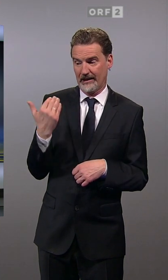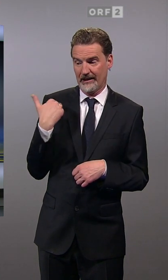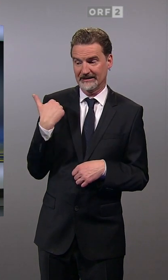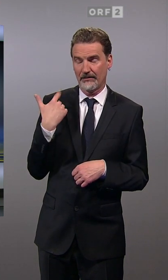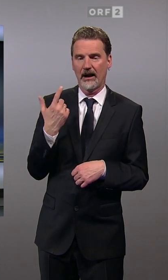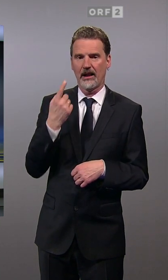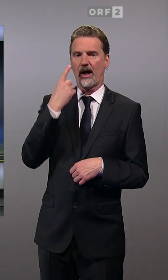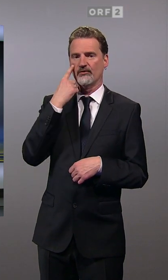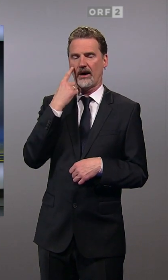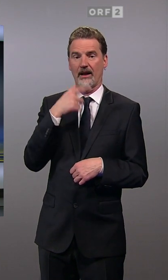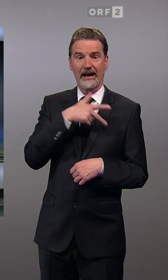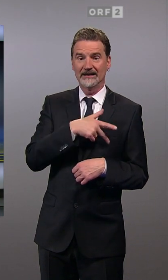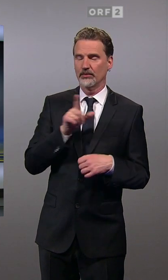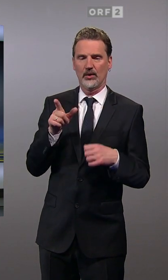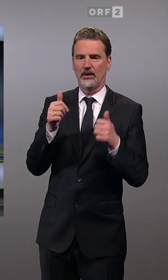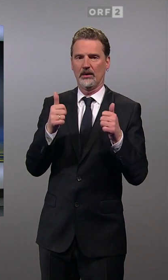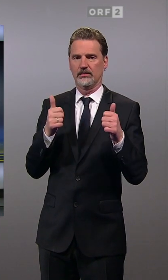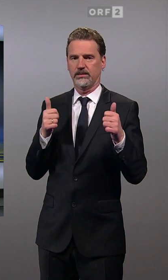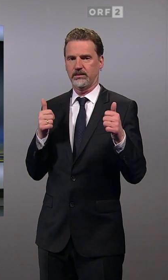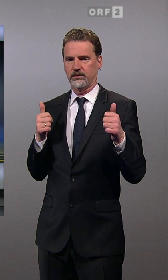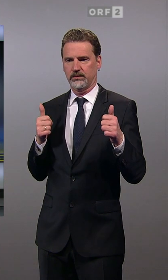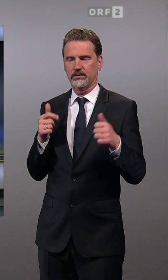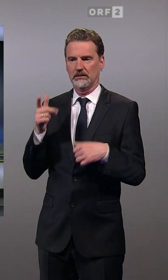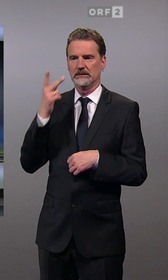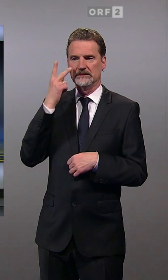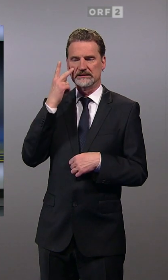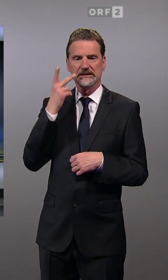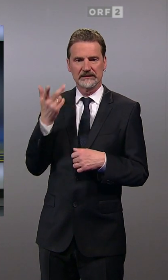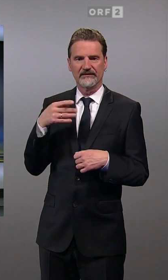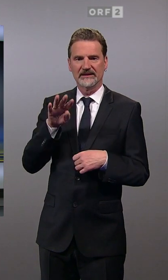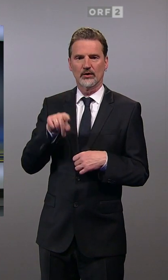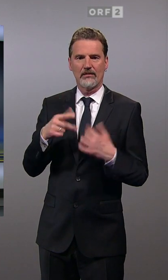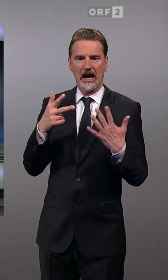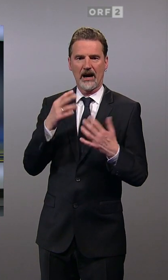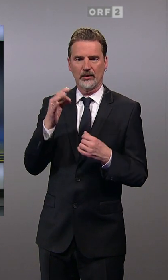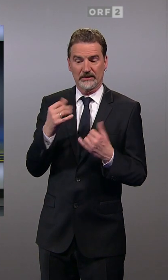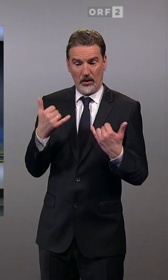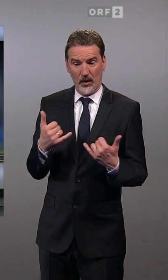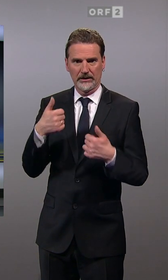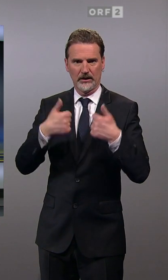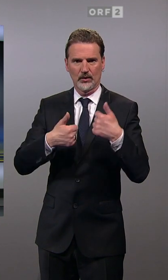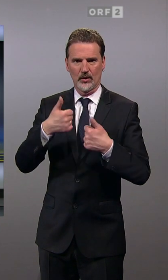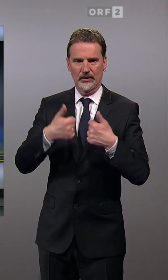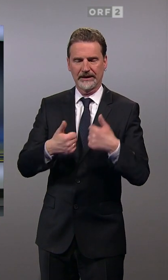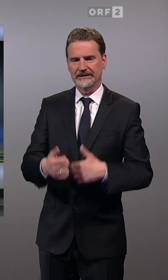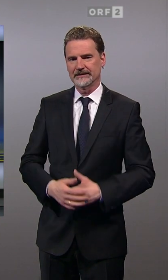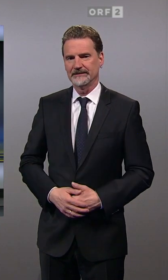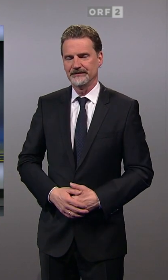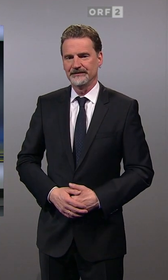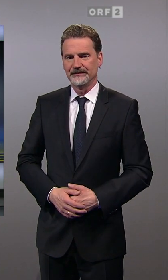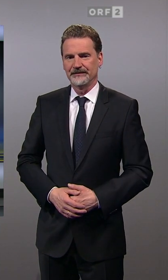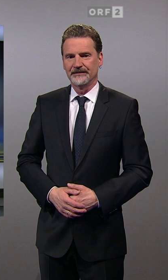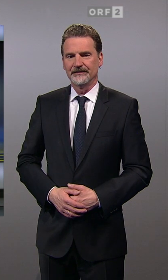deutlich hinter der SPÖ, heute eben in Konkurrenz zu ihr um den Platz zwei mit 14,8 Prozent.